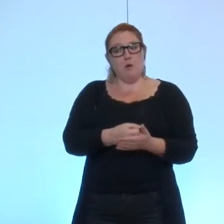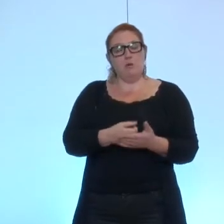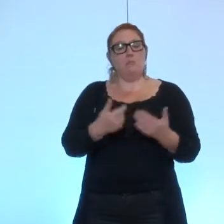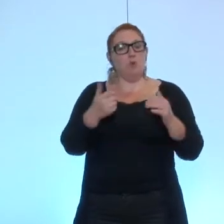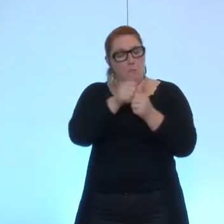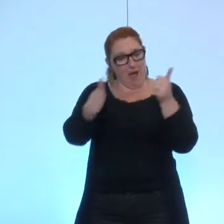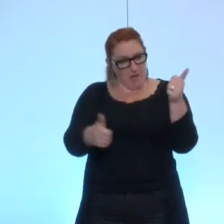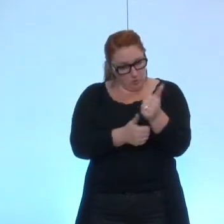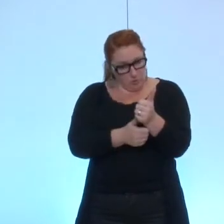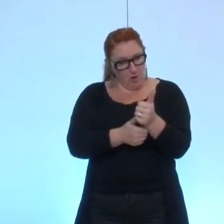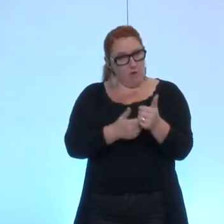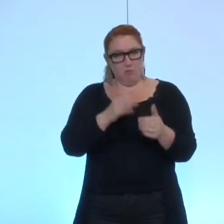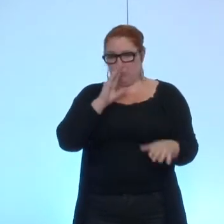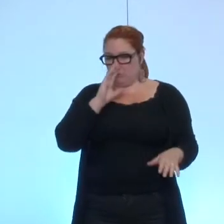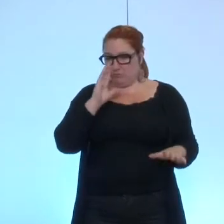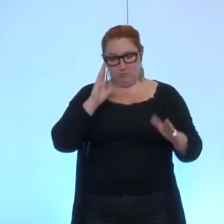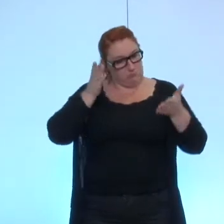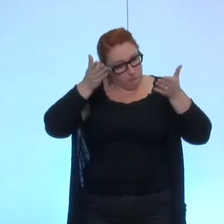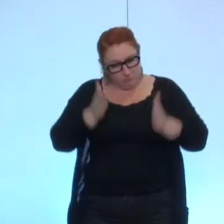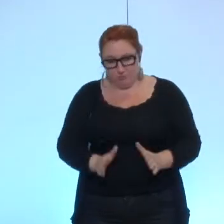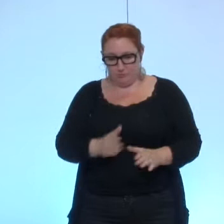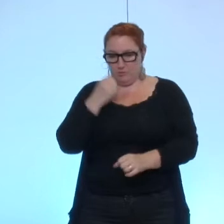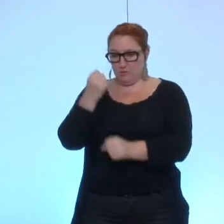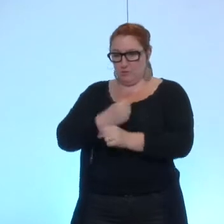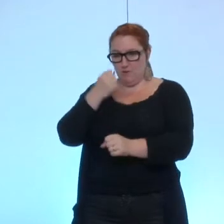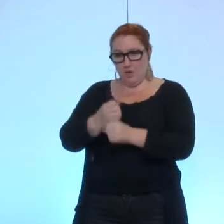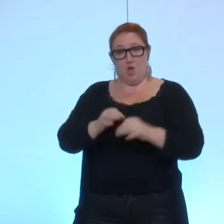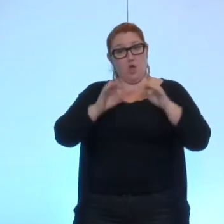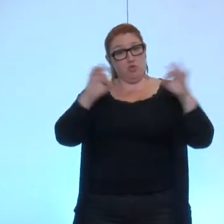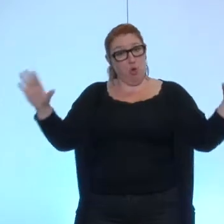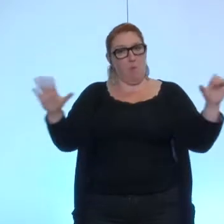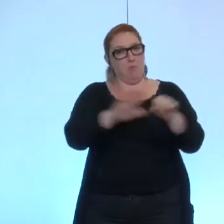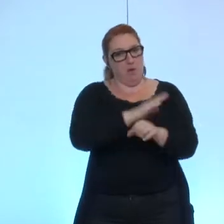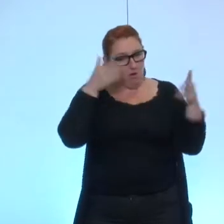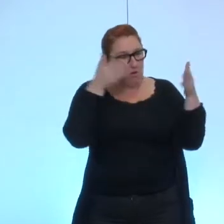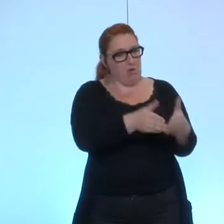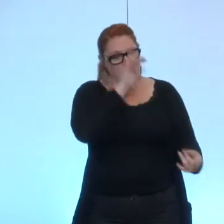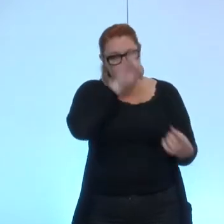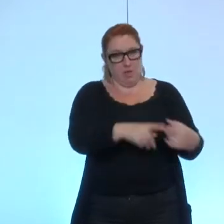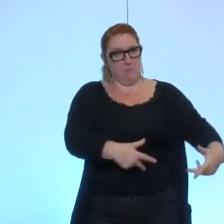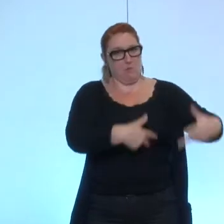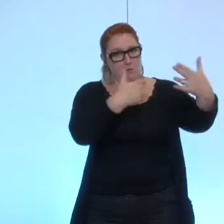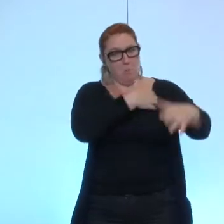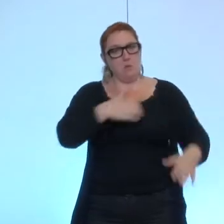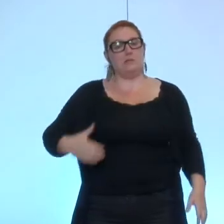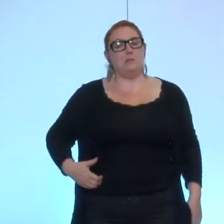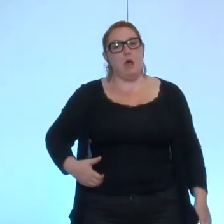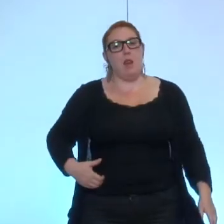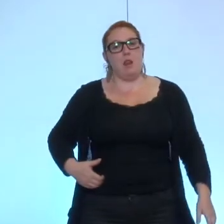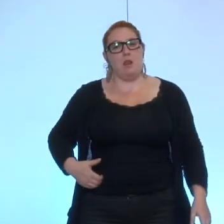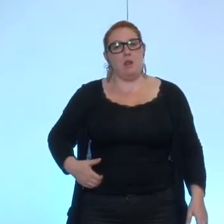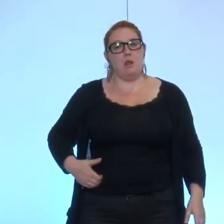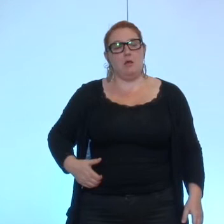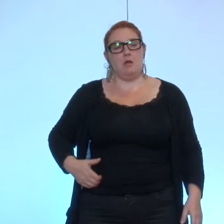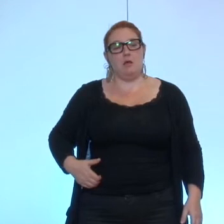adjoint d'avoir fait un choix délibéré de travailler à temps plein sur son mandat municipal ? J